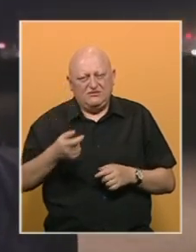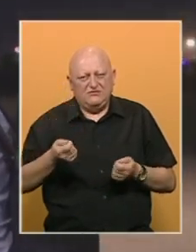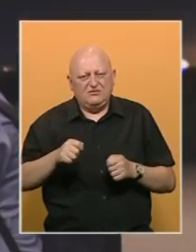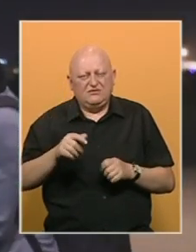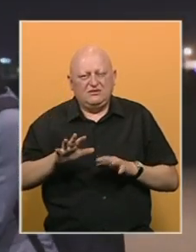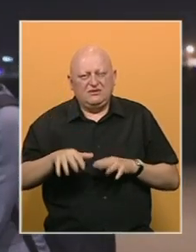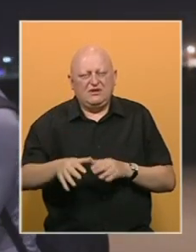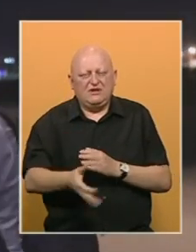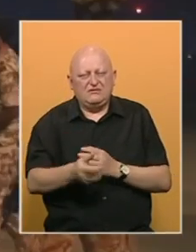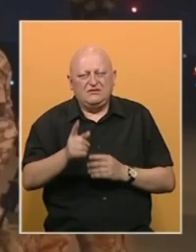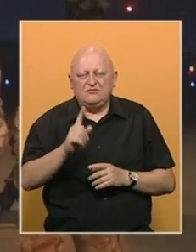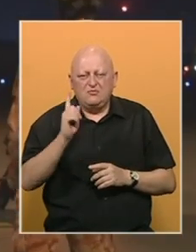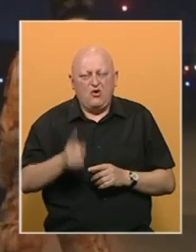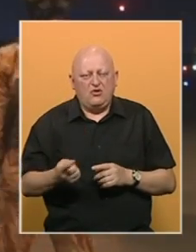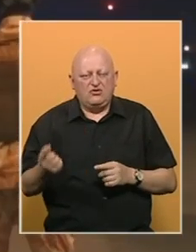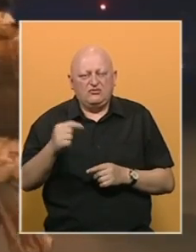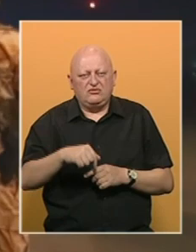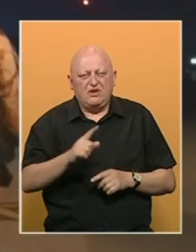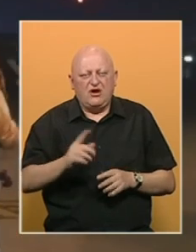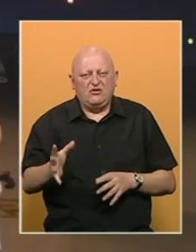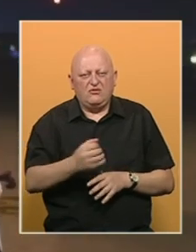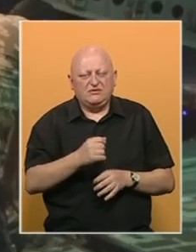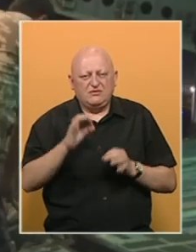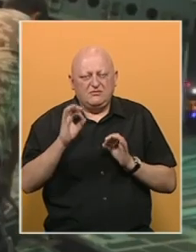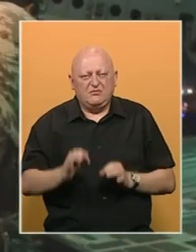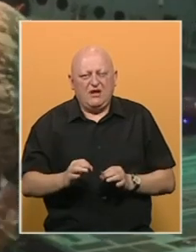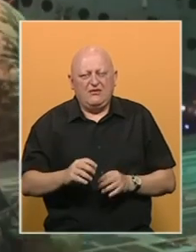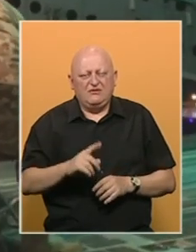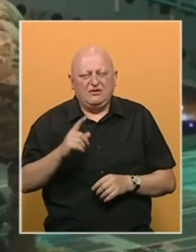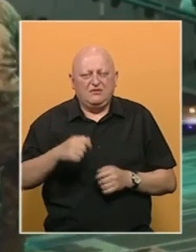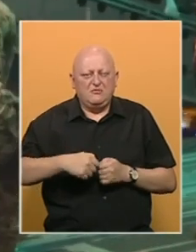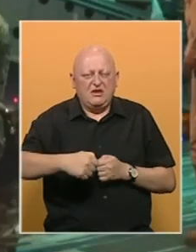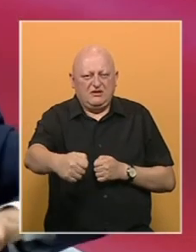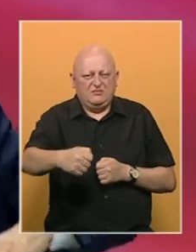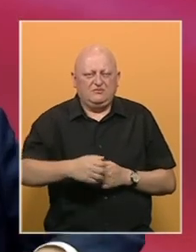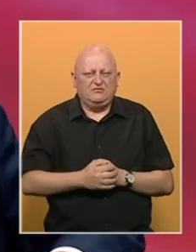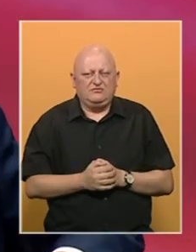talas migracija neizbježan ako ne budu preduzete konkretne i neophodne mjere.